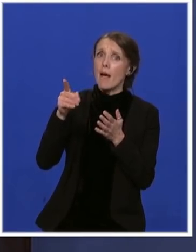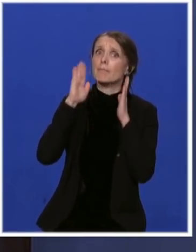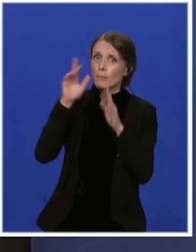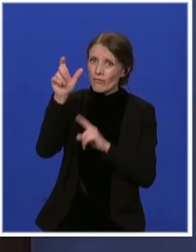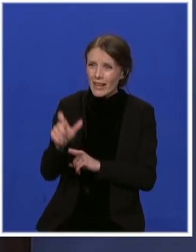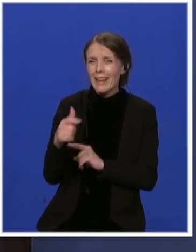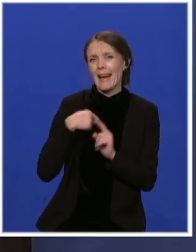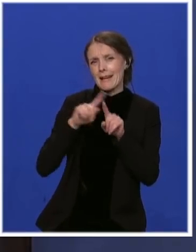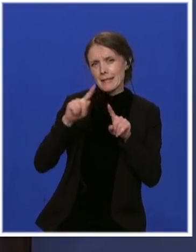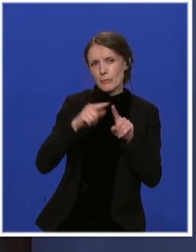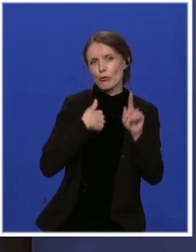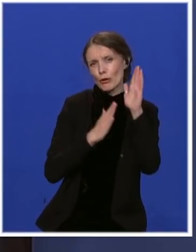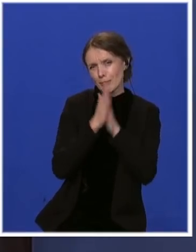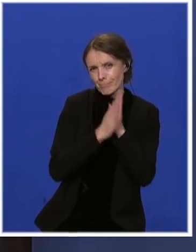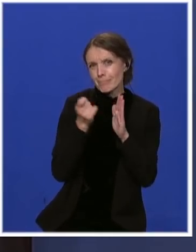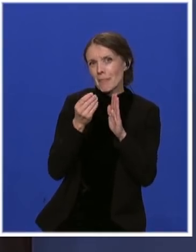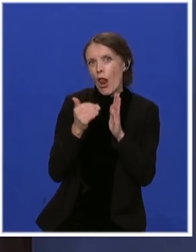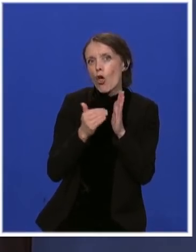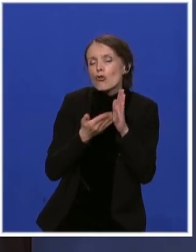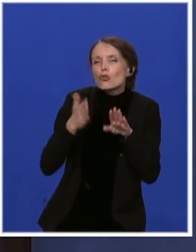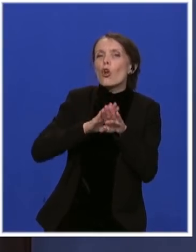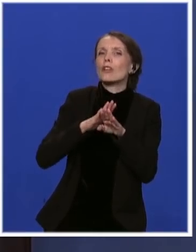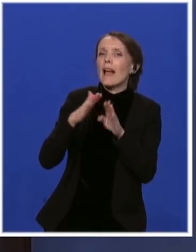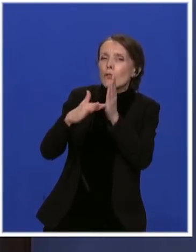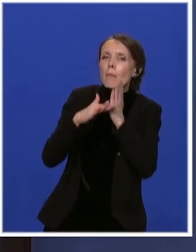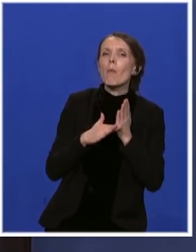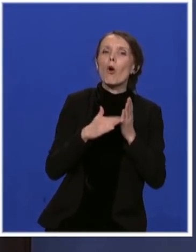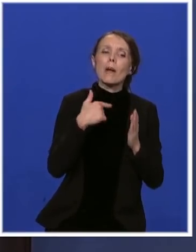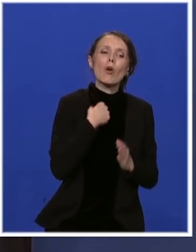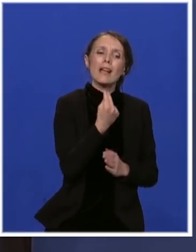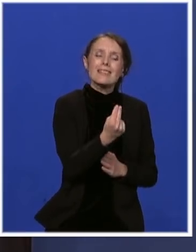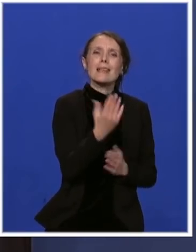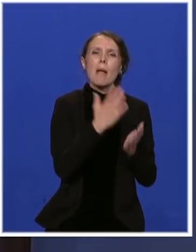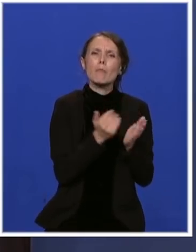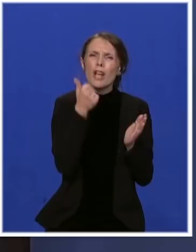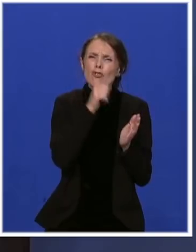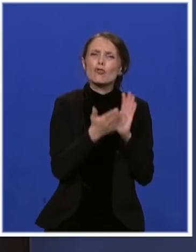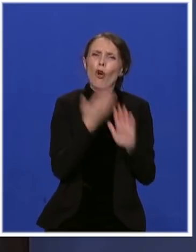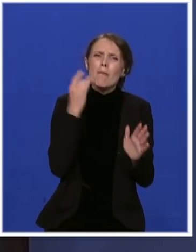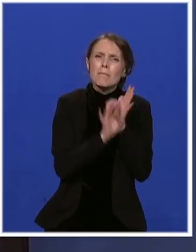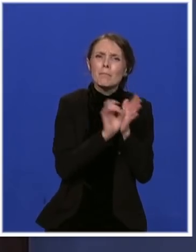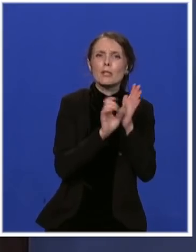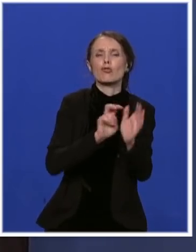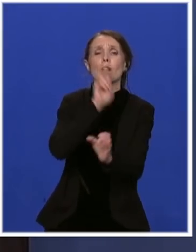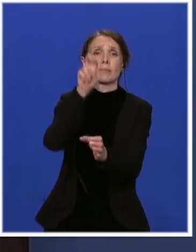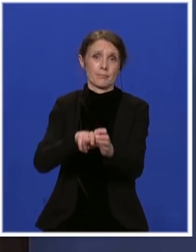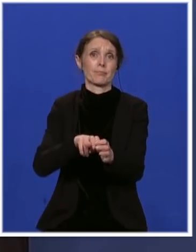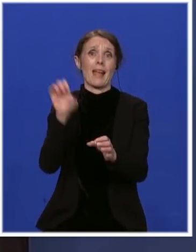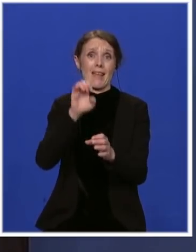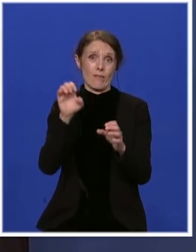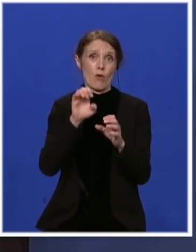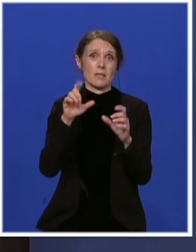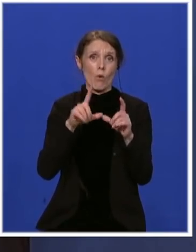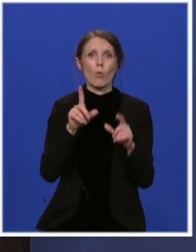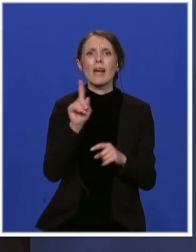pomognete dodatno i da pokušamo da ubrzamo Evropski put Srbije. I kad govorim Evropski put Srbije nisam sebičan, ne